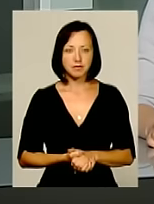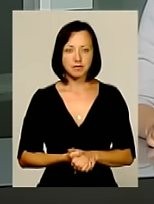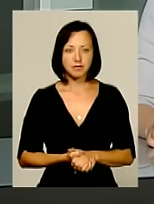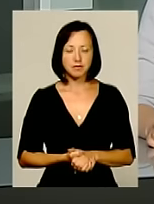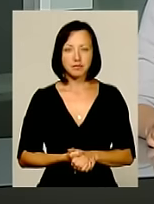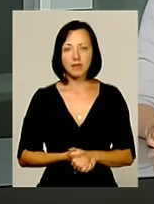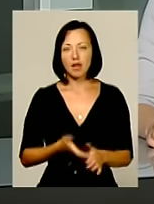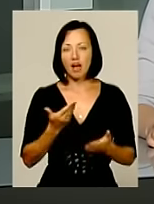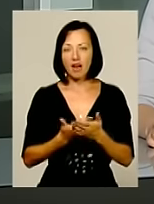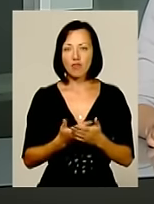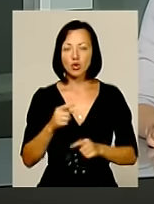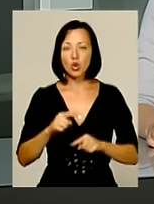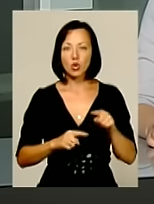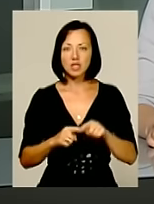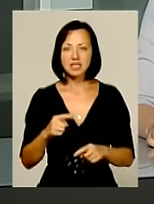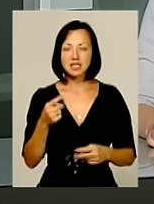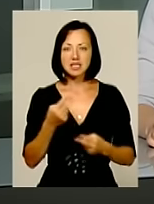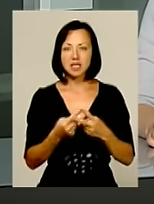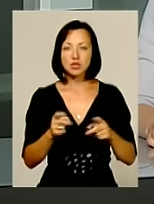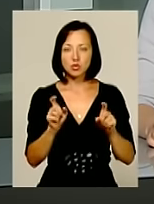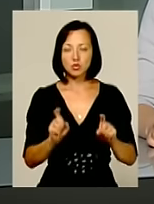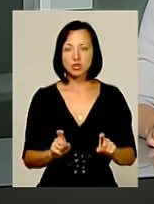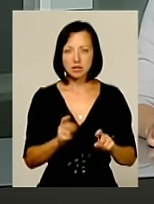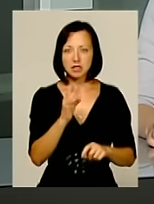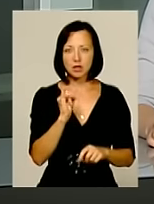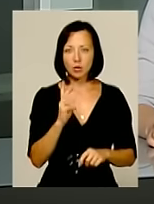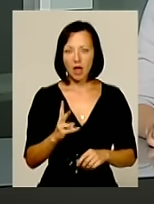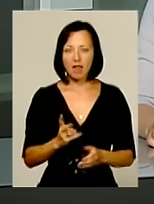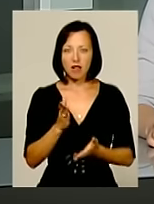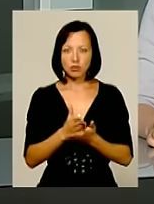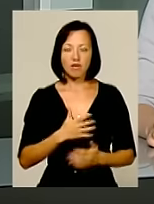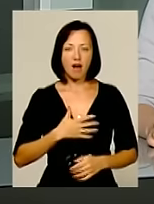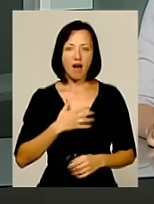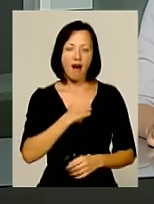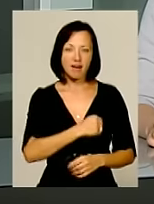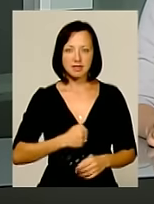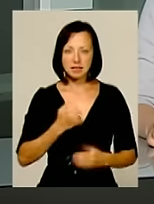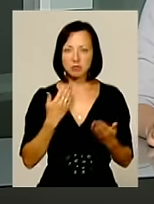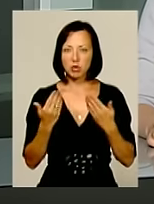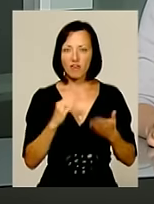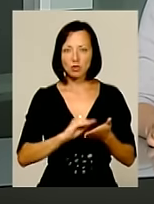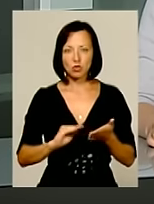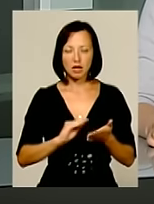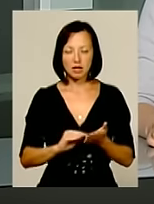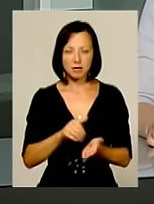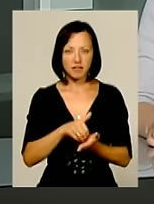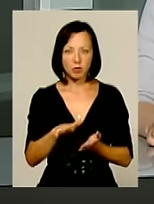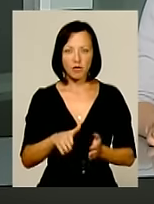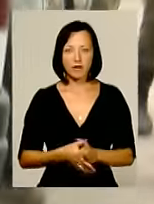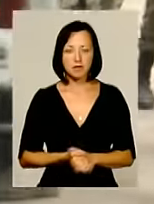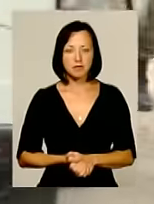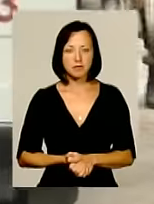А от родичі засудженого Віталія Царавка налаштовані агресивно. Тож спілкуватися із журналістами відмовилися.